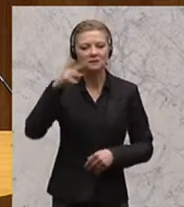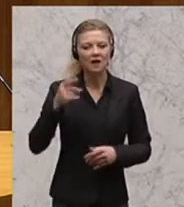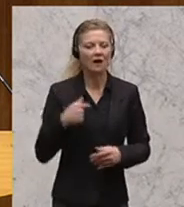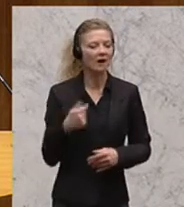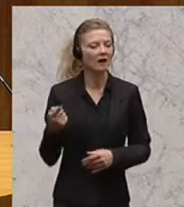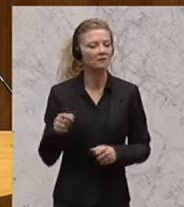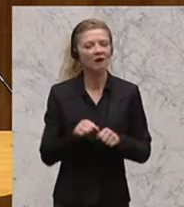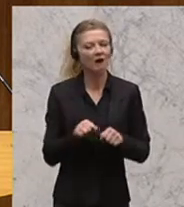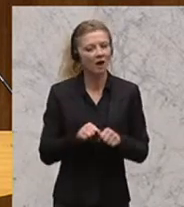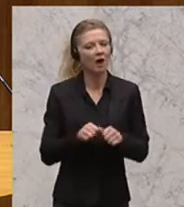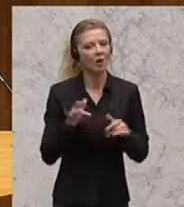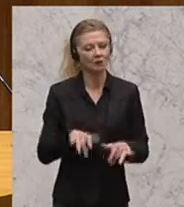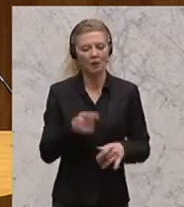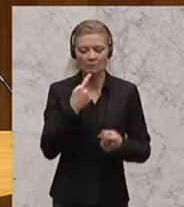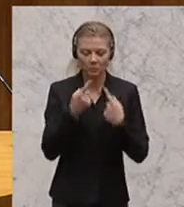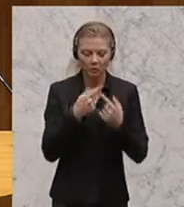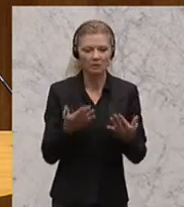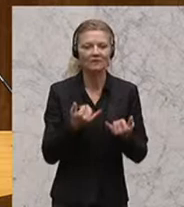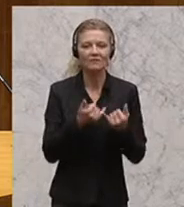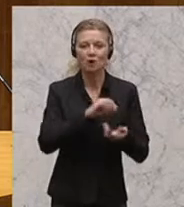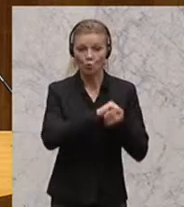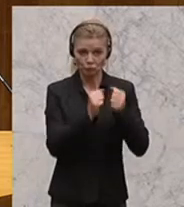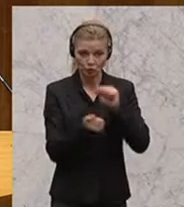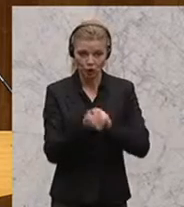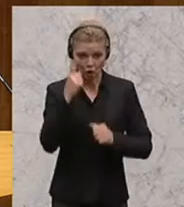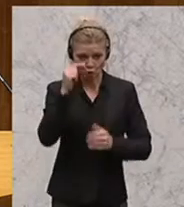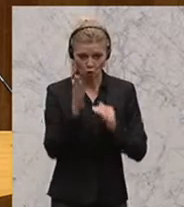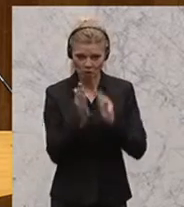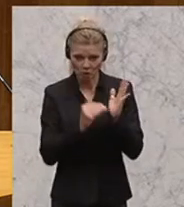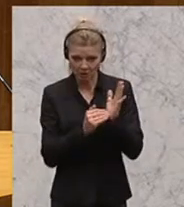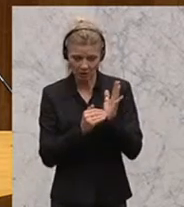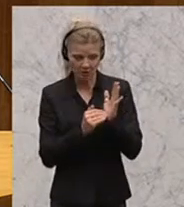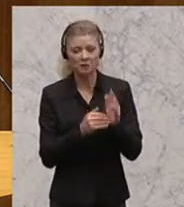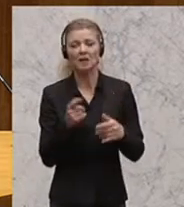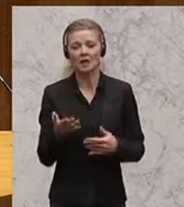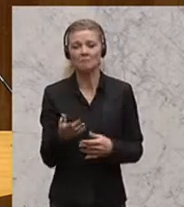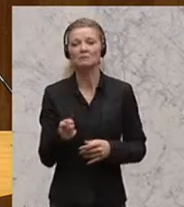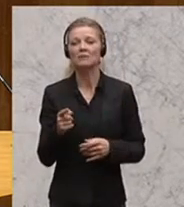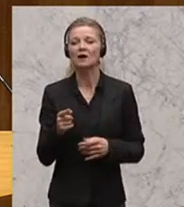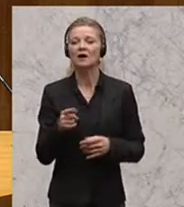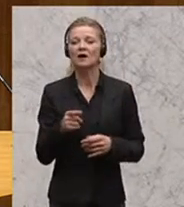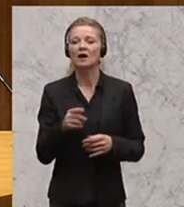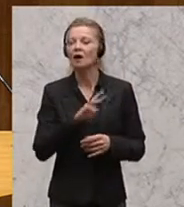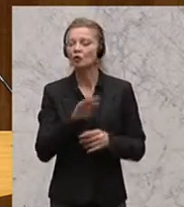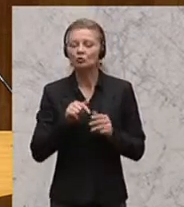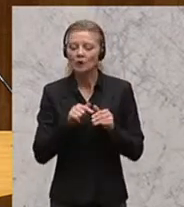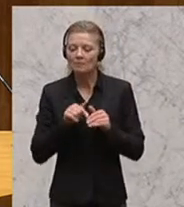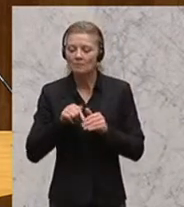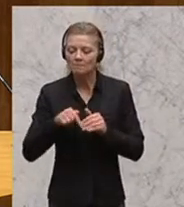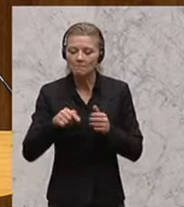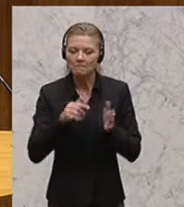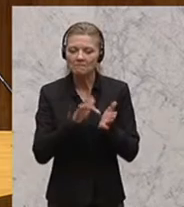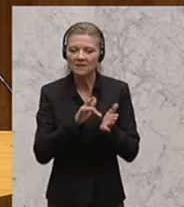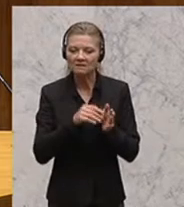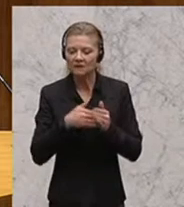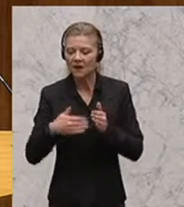Umsatzsteuersystems auf Reverse Charge wegen Vorarbeiten auf EU-Ebene lediglich mittelfristig erfolgen soll.